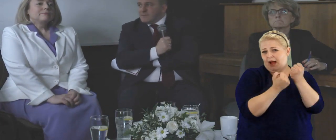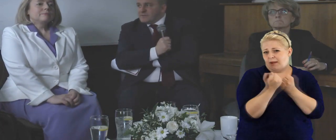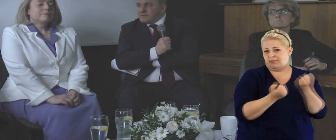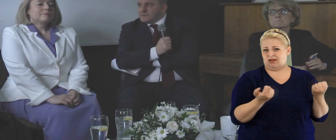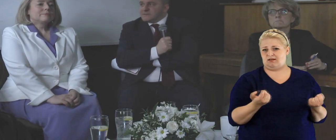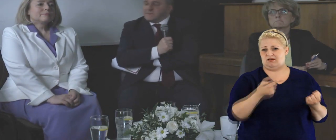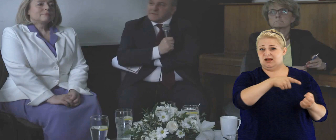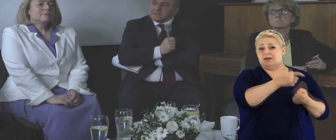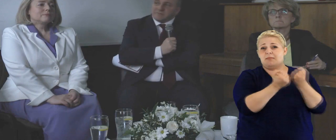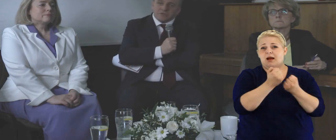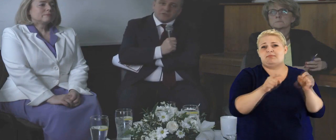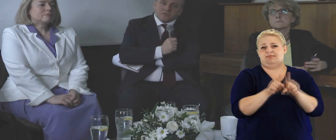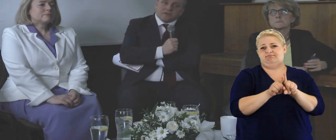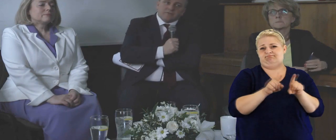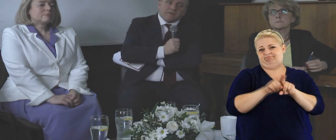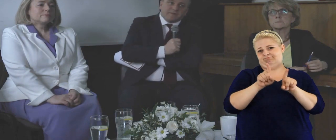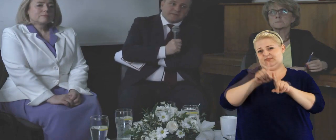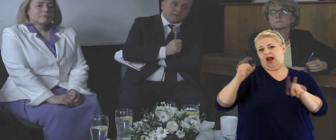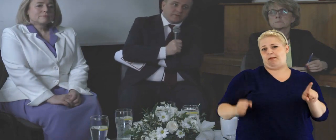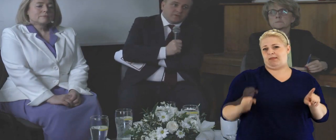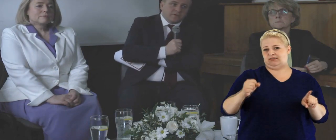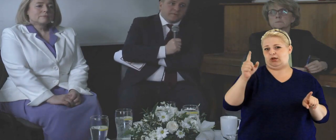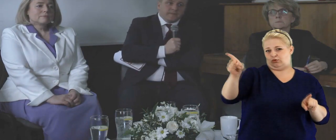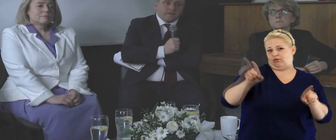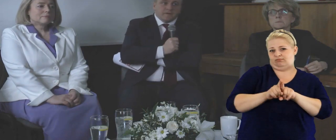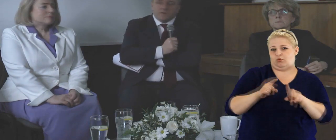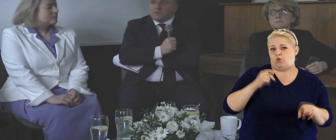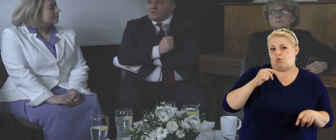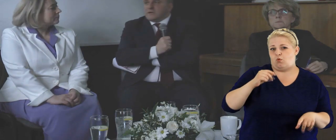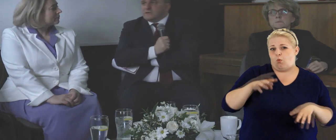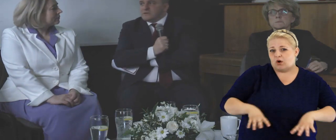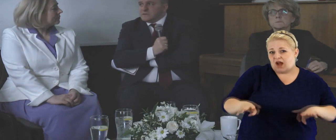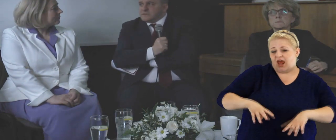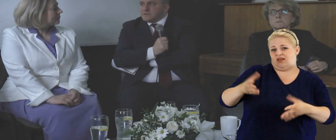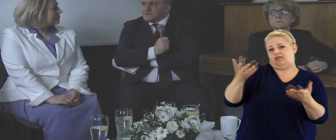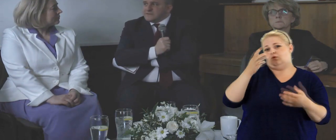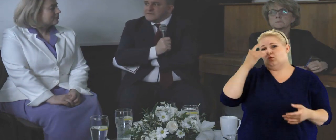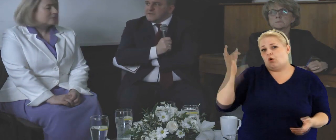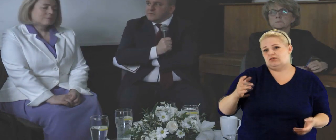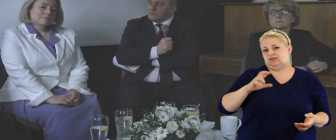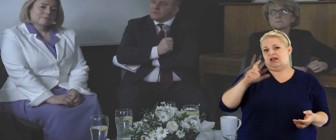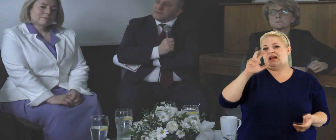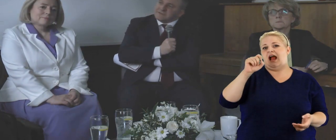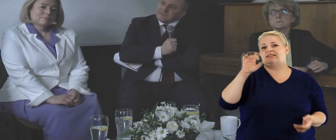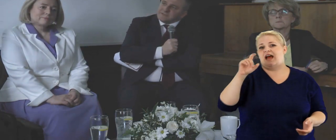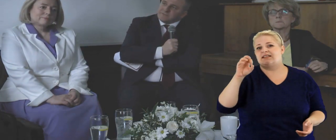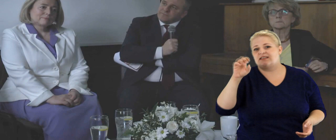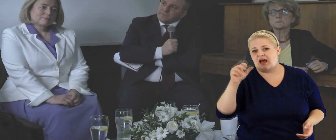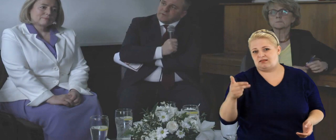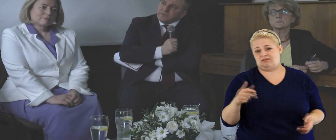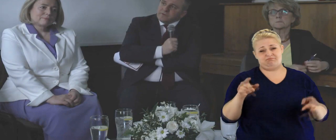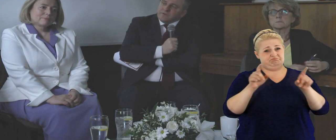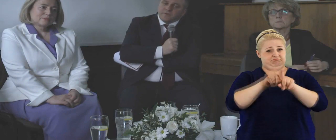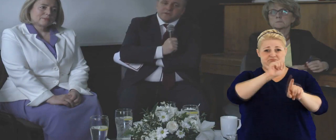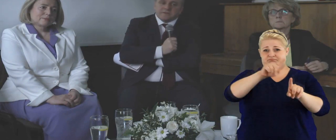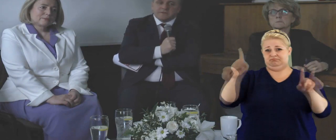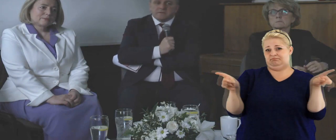jeżeli ten sam papier i te same tezy przyniesie nam ambasador Ukrainy, Rosji, czy Kazachstanu, no to jest CACY.